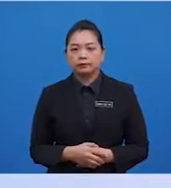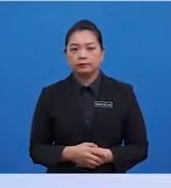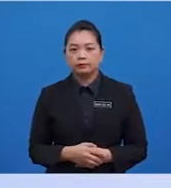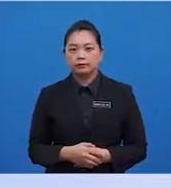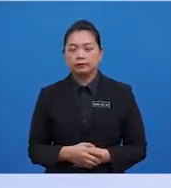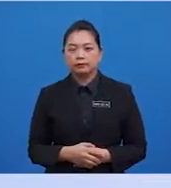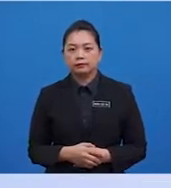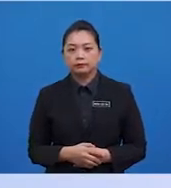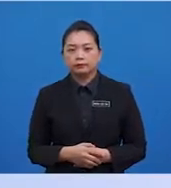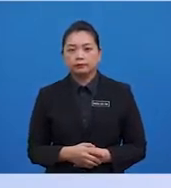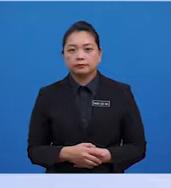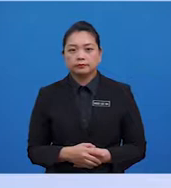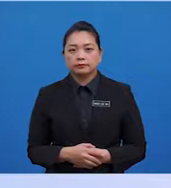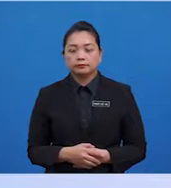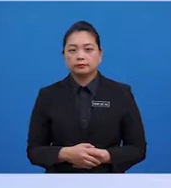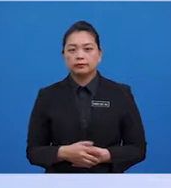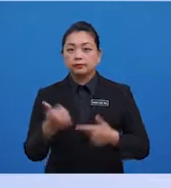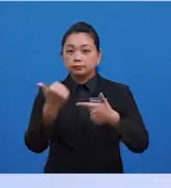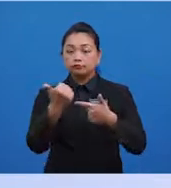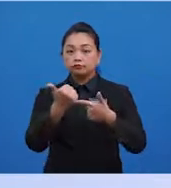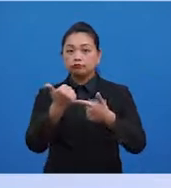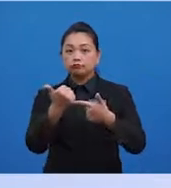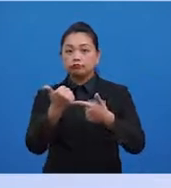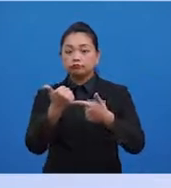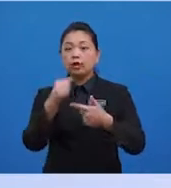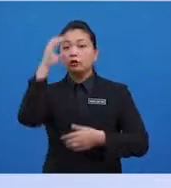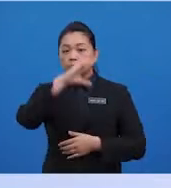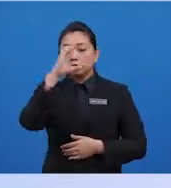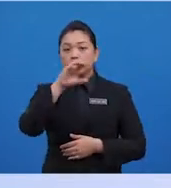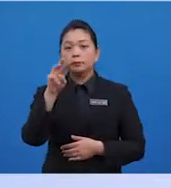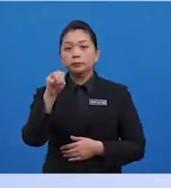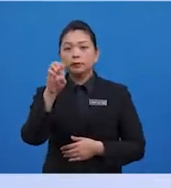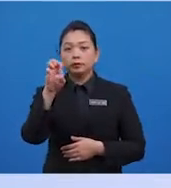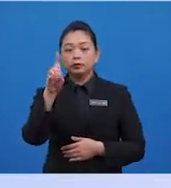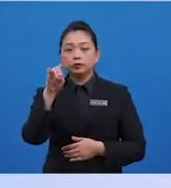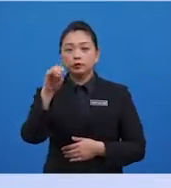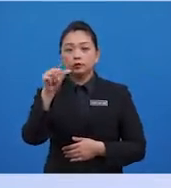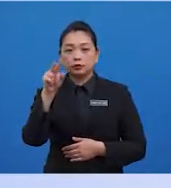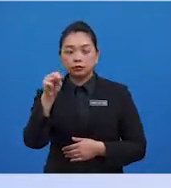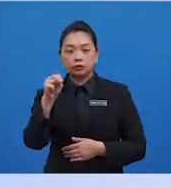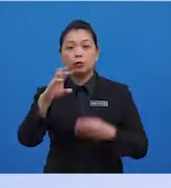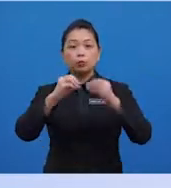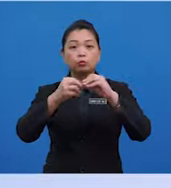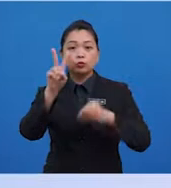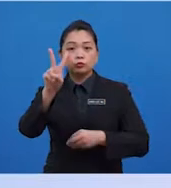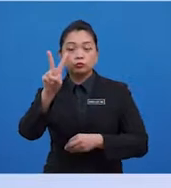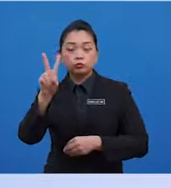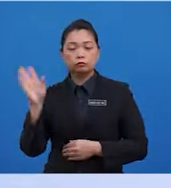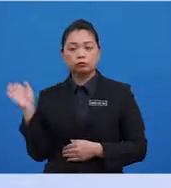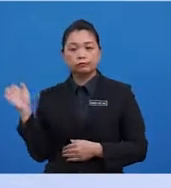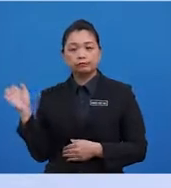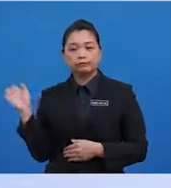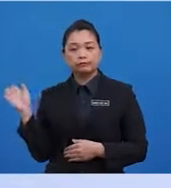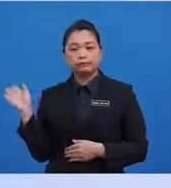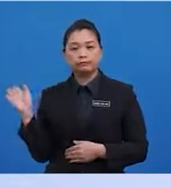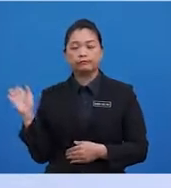1, 9. Yang kedua, tentukan median bagi buka tanda kurung dakap 2,